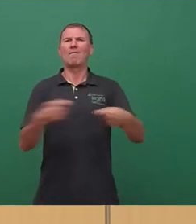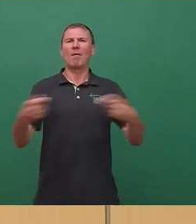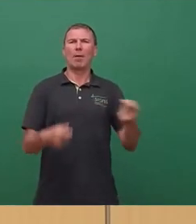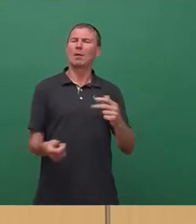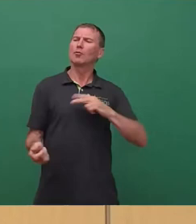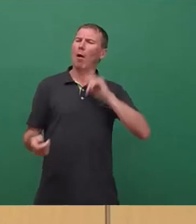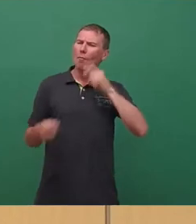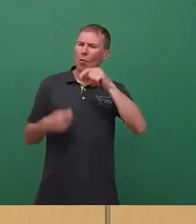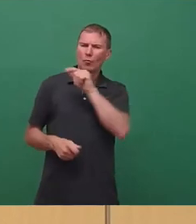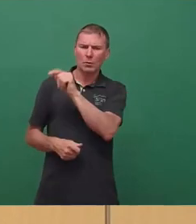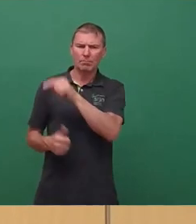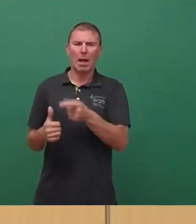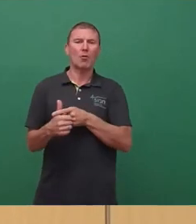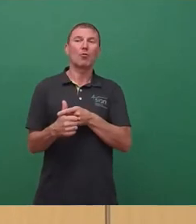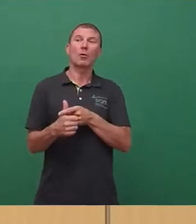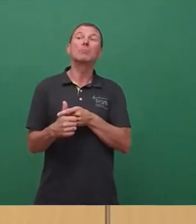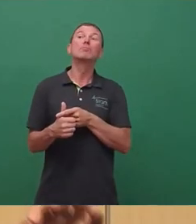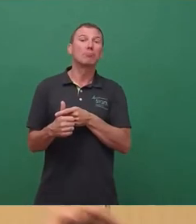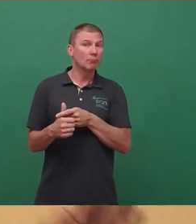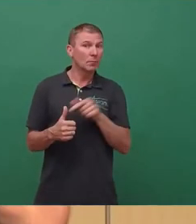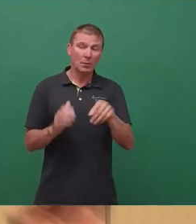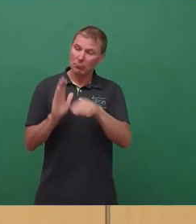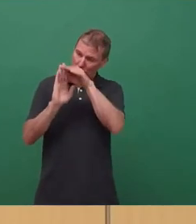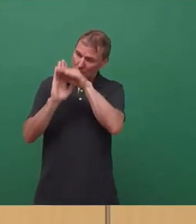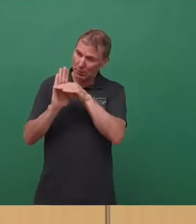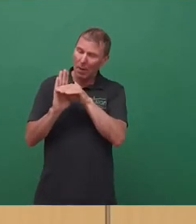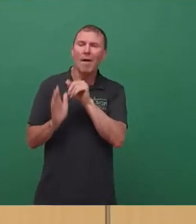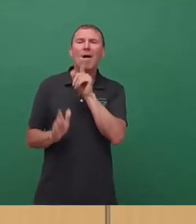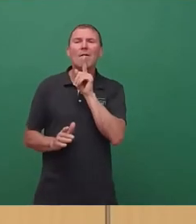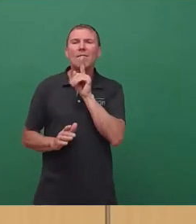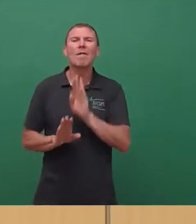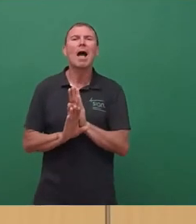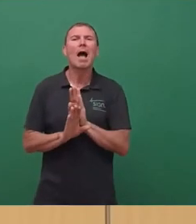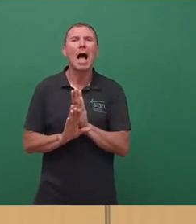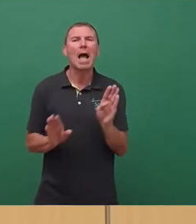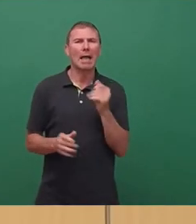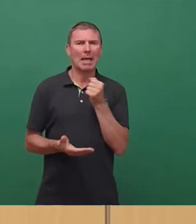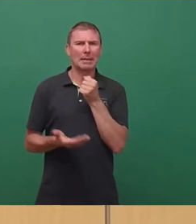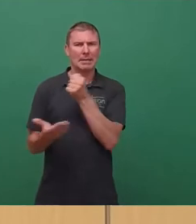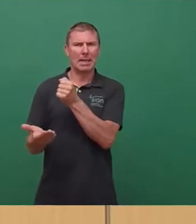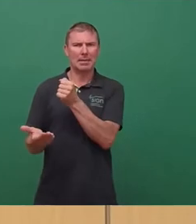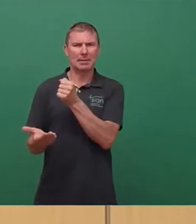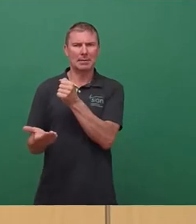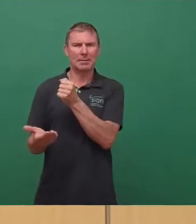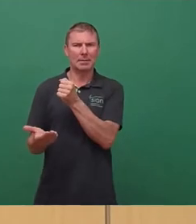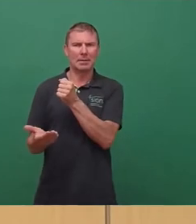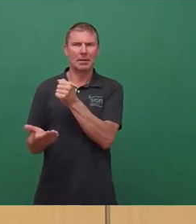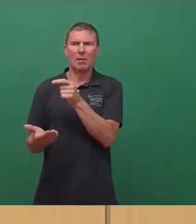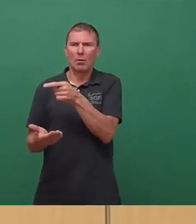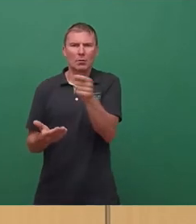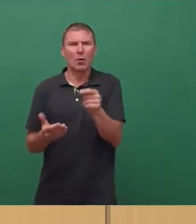Wohnungsbau gab es in seinem Dekret vorsichtshalber keinen Thaler. Denn das hätte den getreuen Haus und